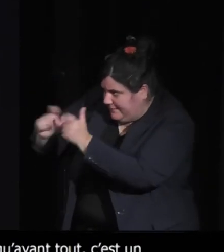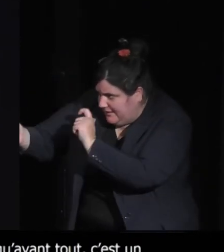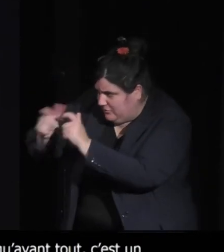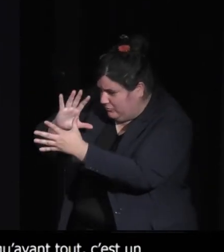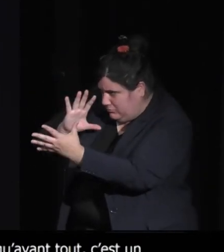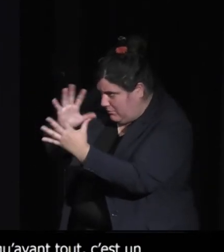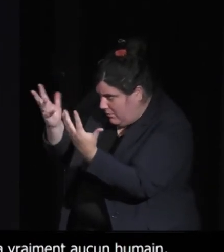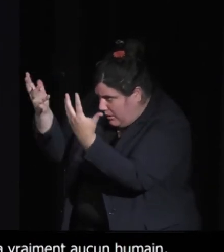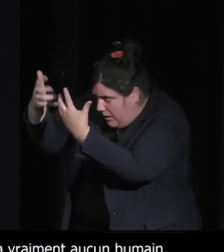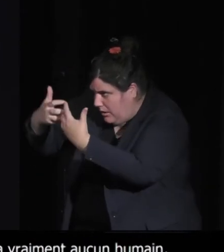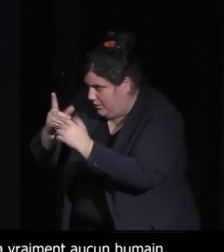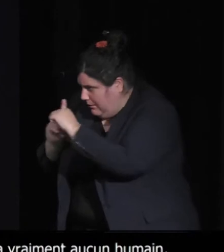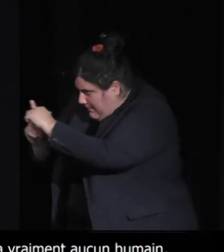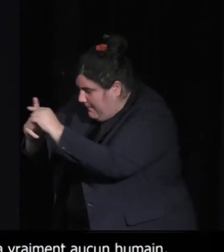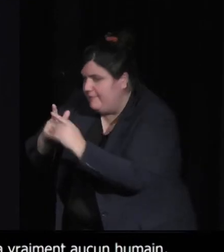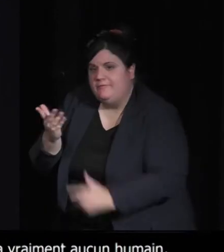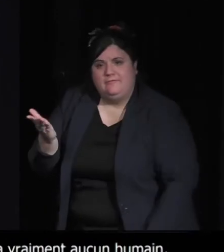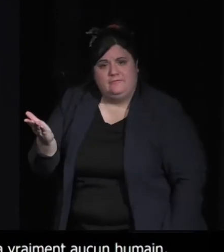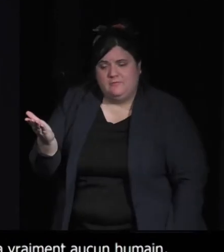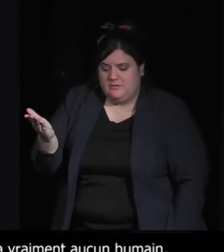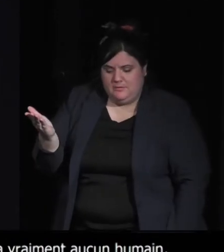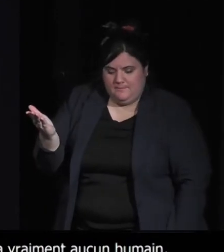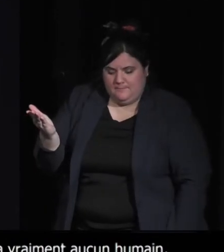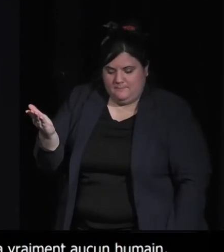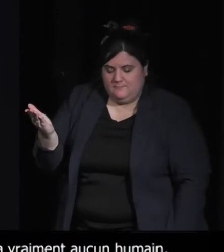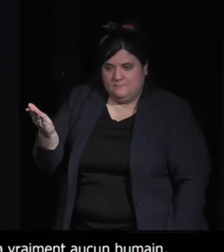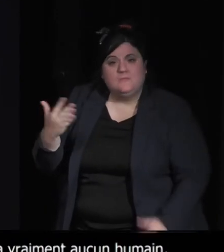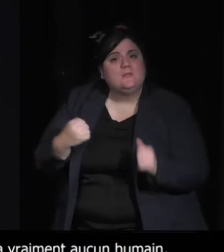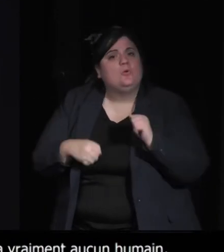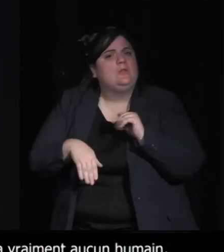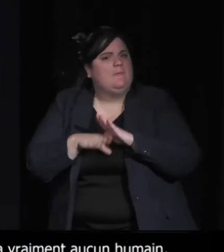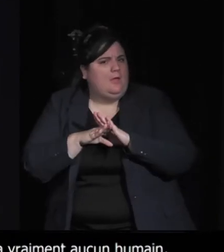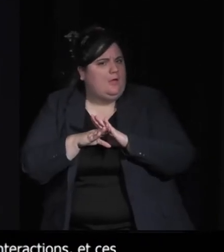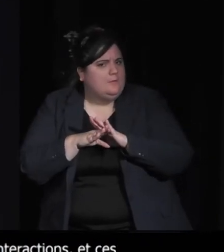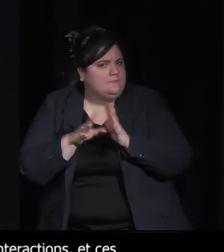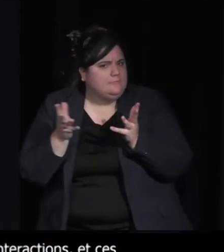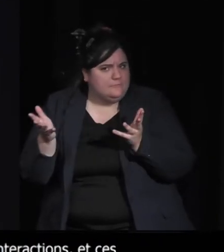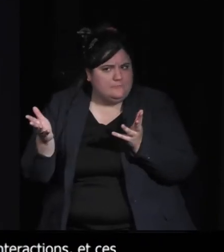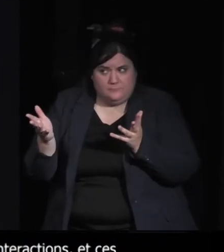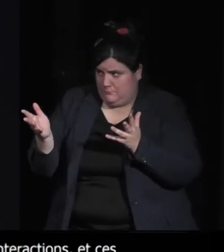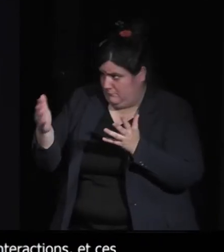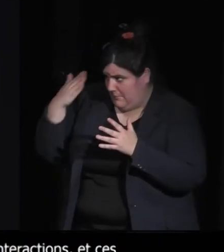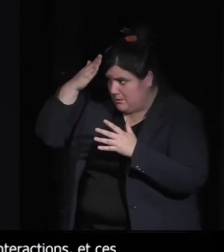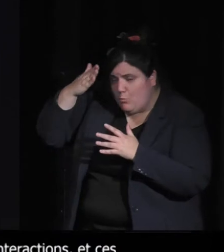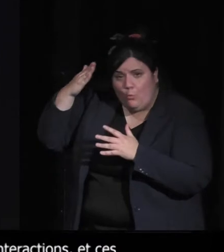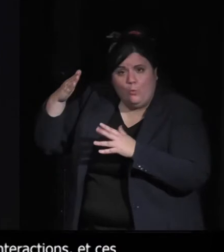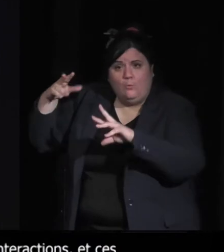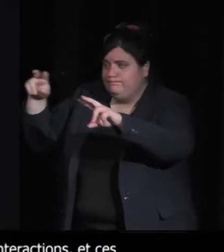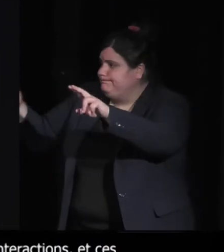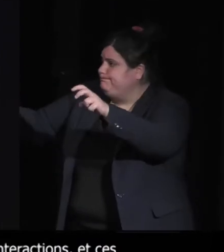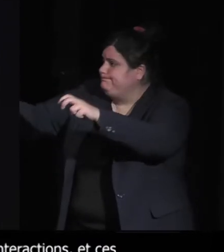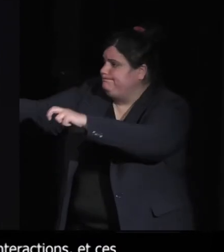physique qui les rend vivantes, qui les anime. C'est parti de là. Il y un système de locomotion qui fait que les animaux s'adaptent